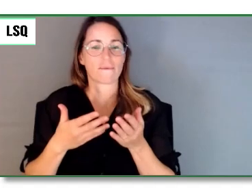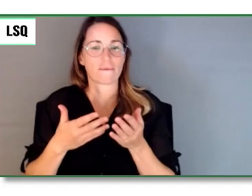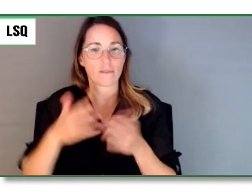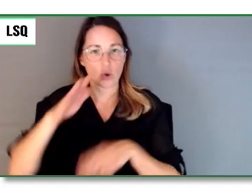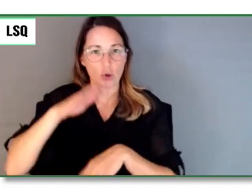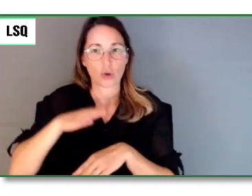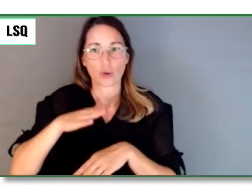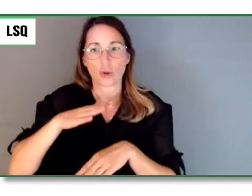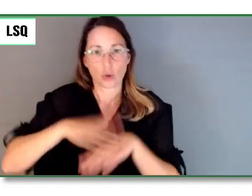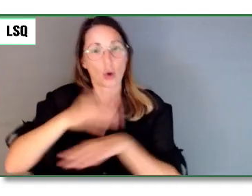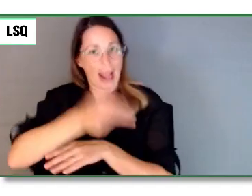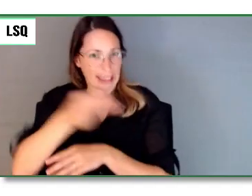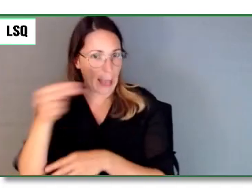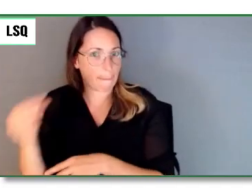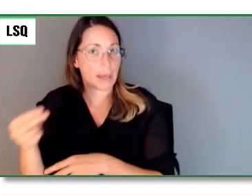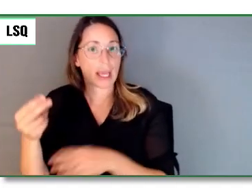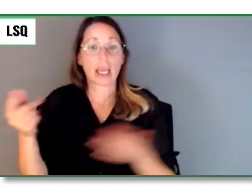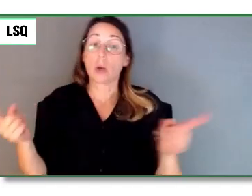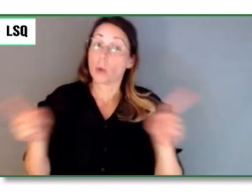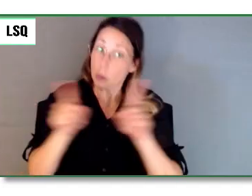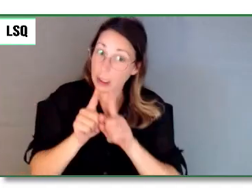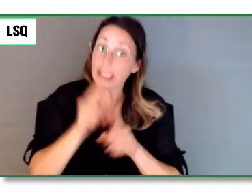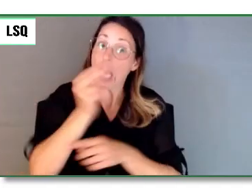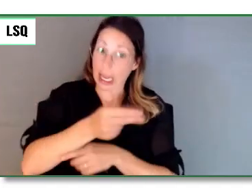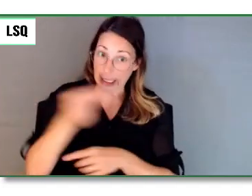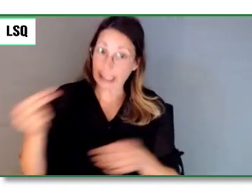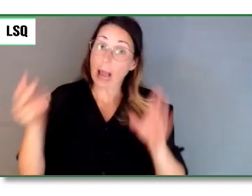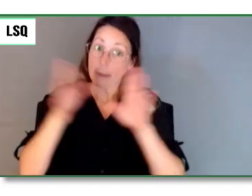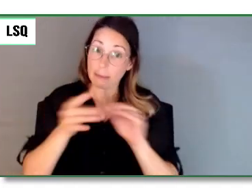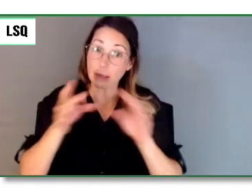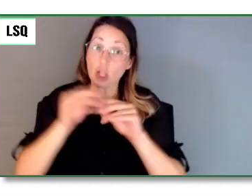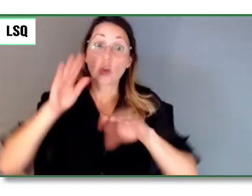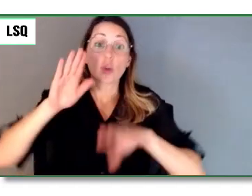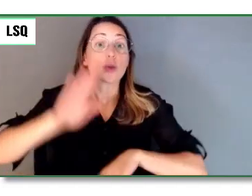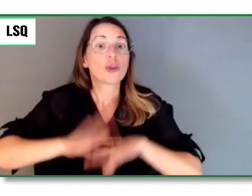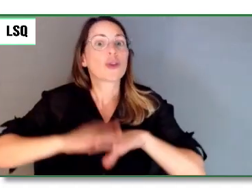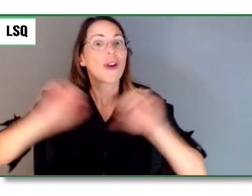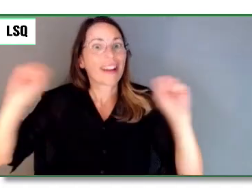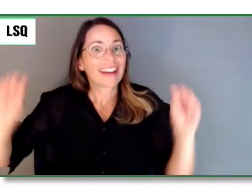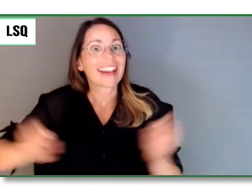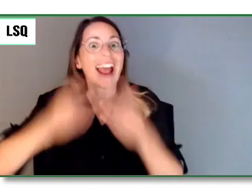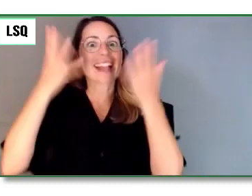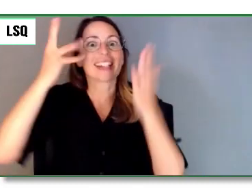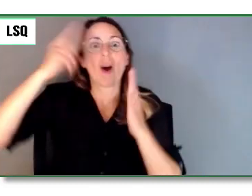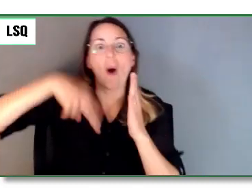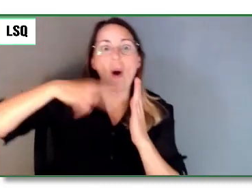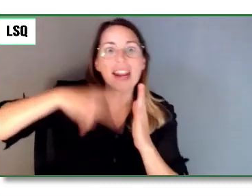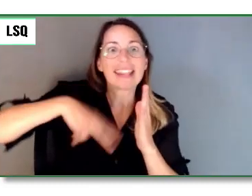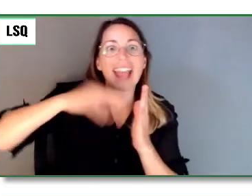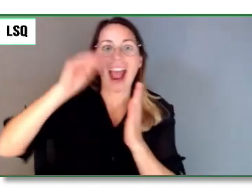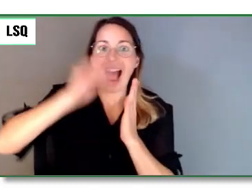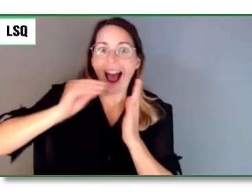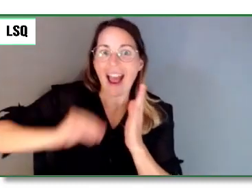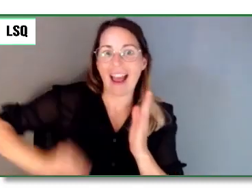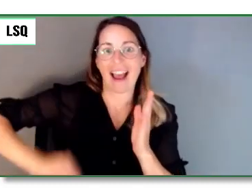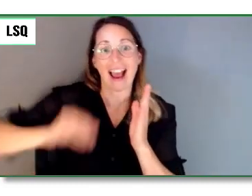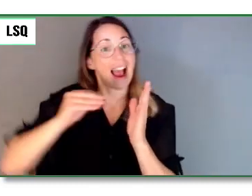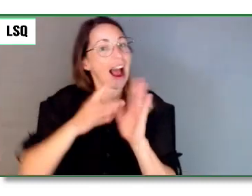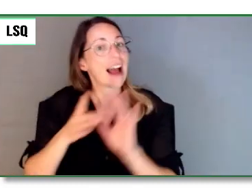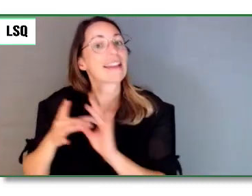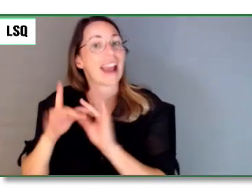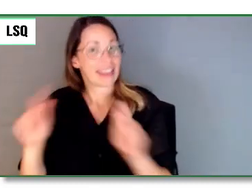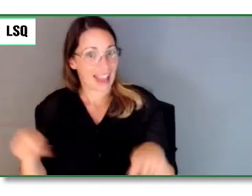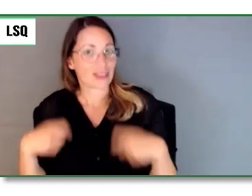l'Ouest américain. Donc, aux États-Unis, on a souvent effacé